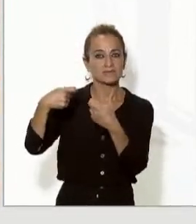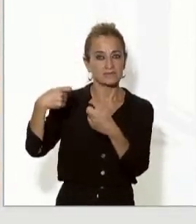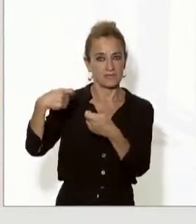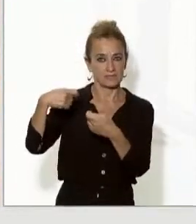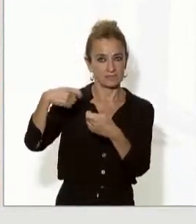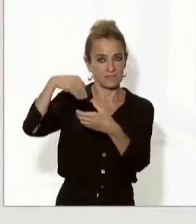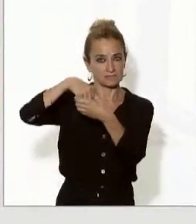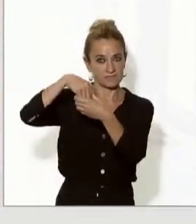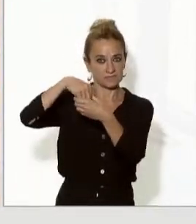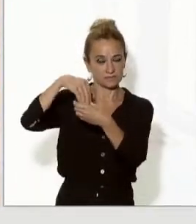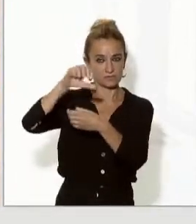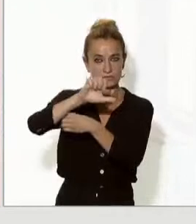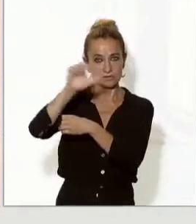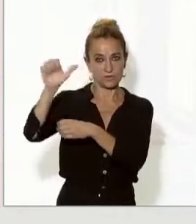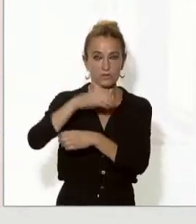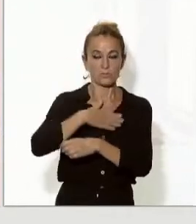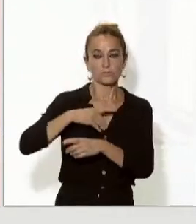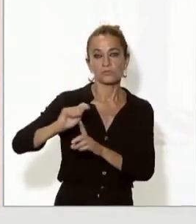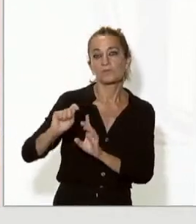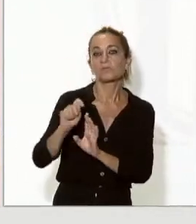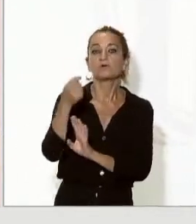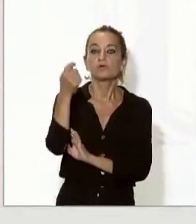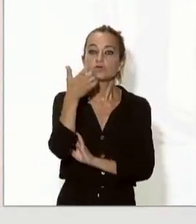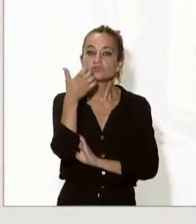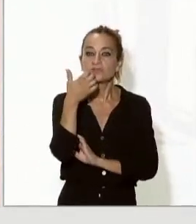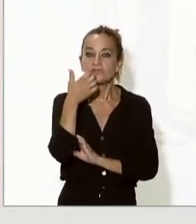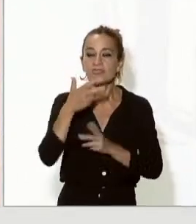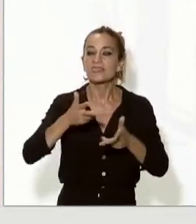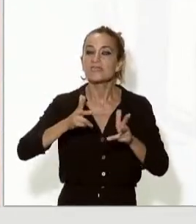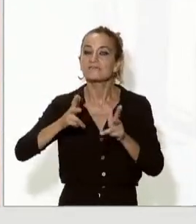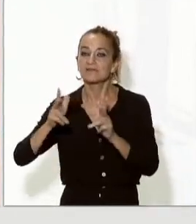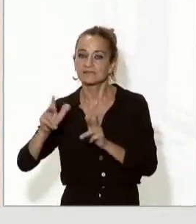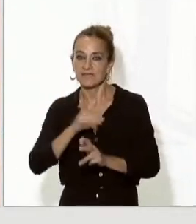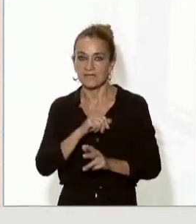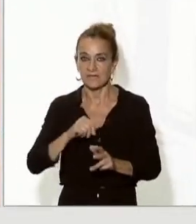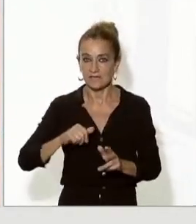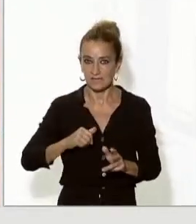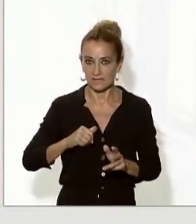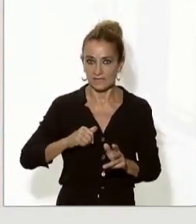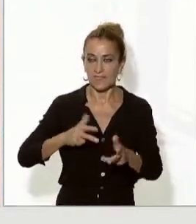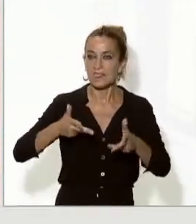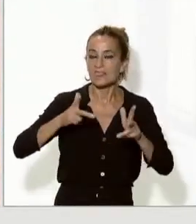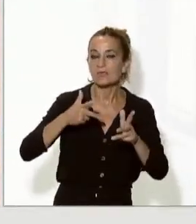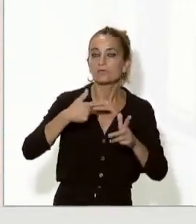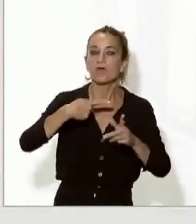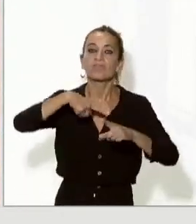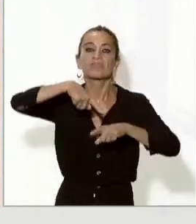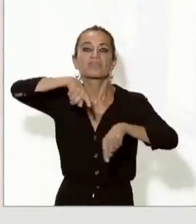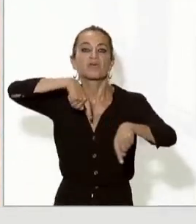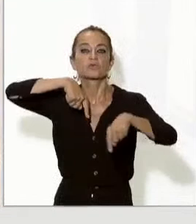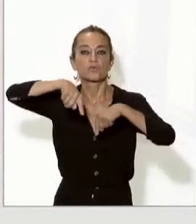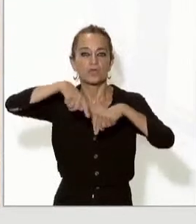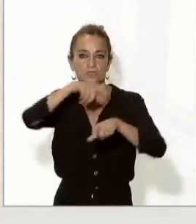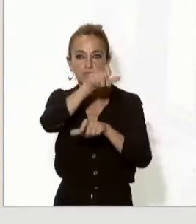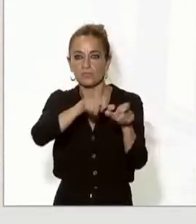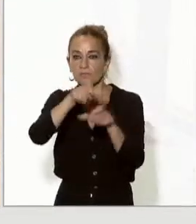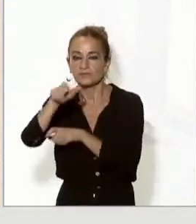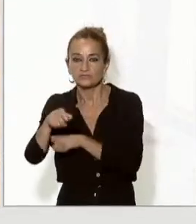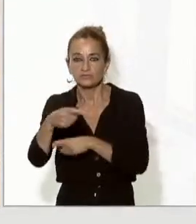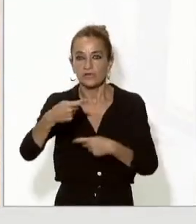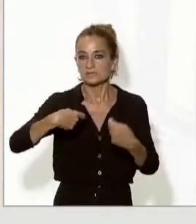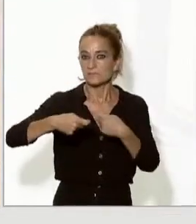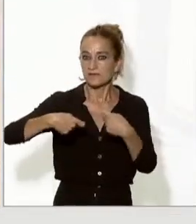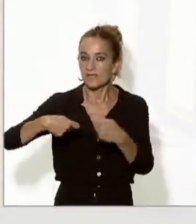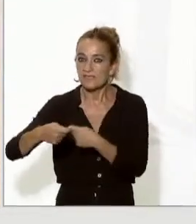tant puguem assumir les quatre llibertats comunitàries lliure circulació de persones lliure circulació de mercaderies lliure circulació de capitals i lliure prestació